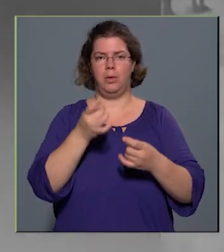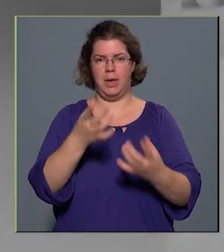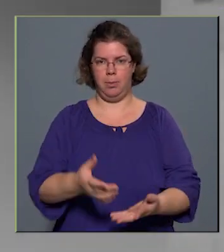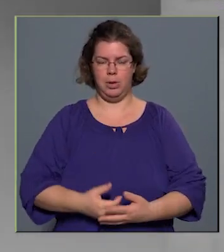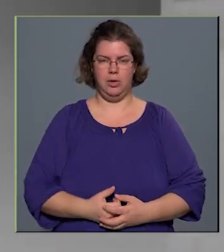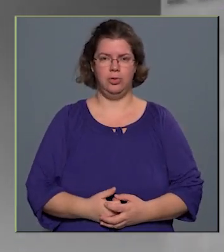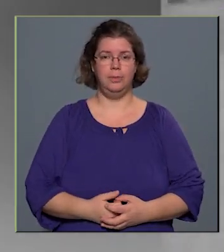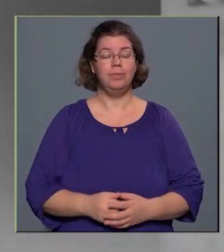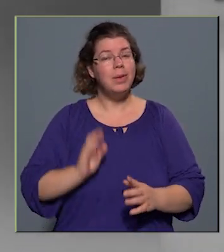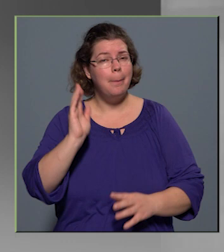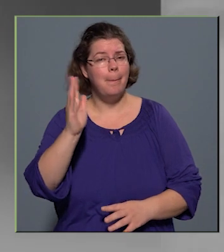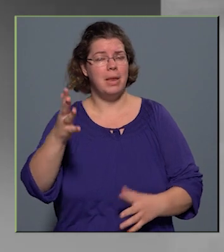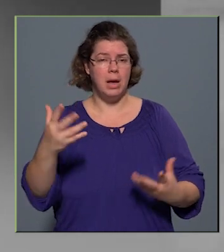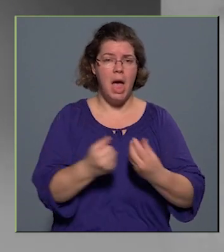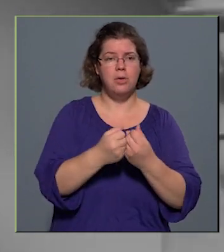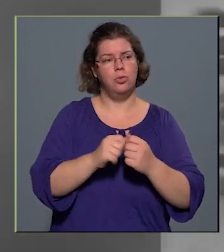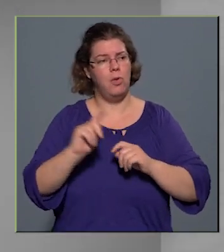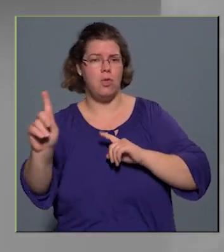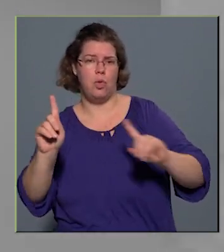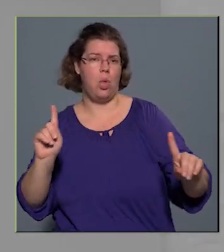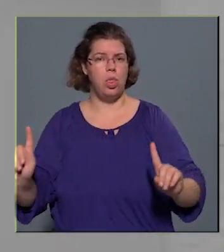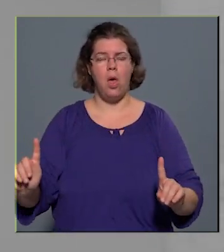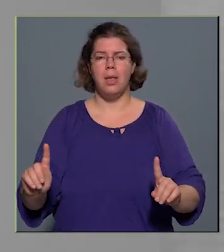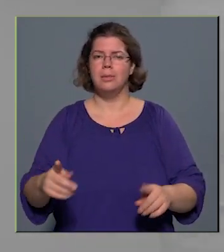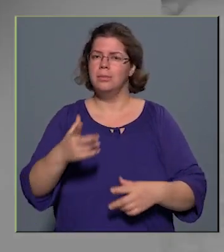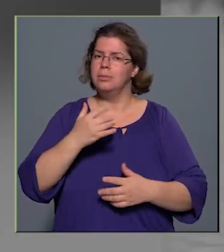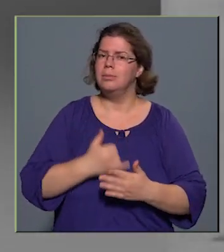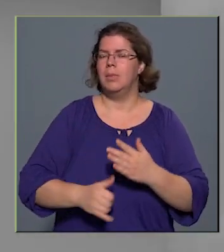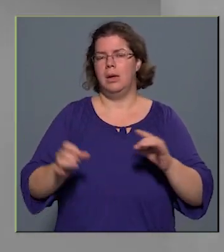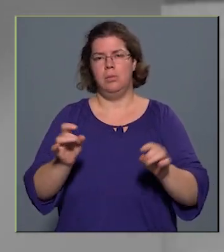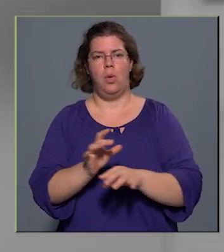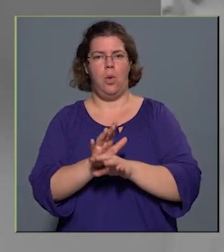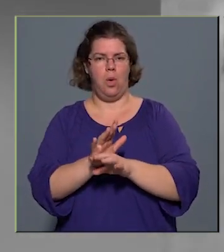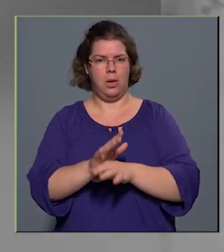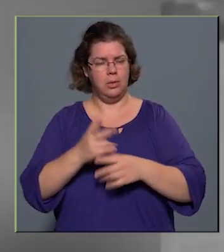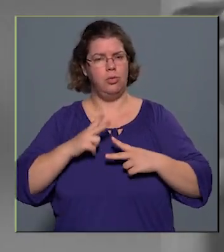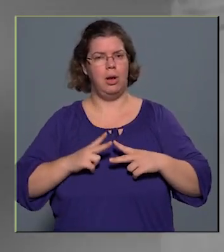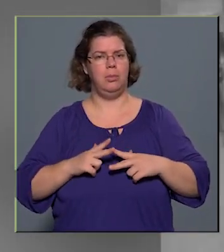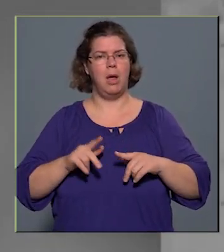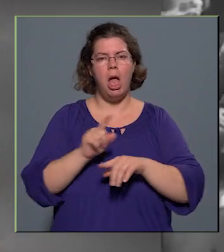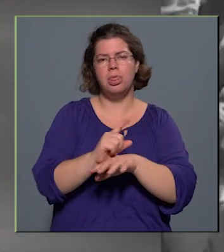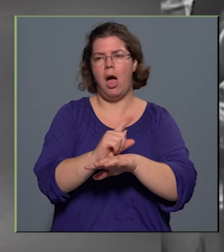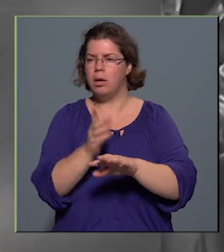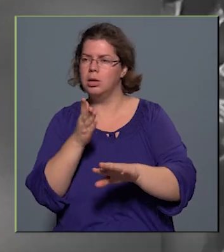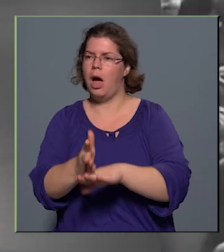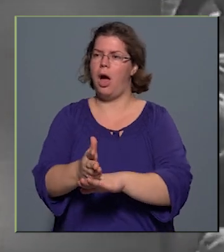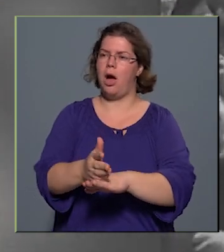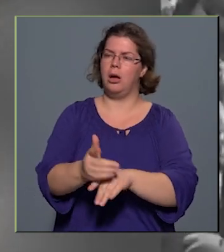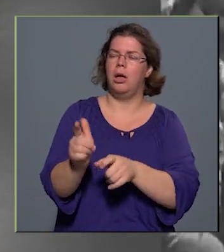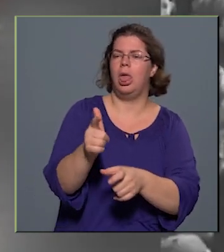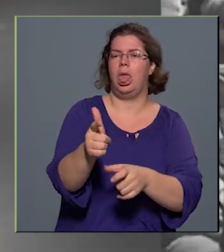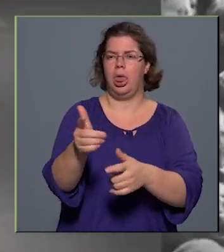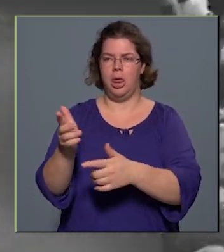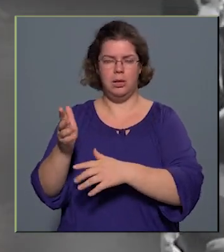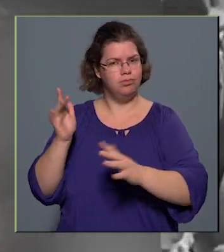Mennek együtt vagy külön, mély boldog nyugalommal neki a tankoknak, a rájuk célzott ágyúknak, gépfegyvereknek.